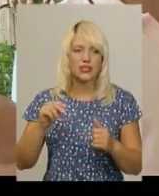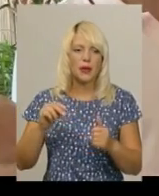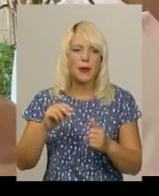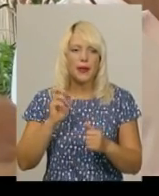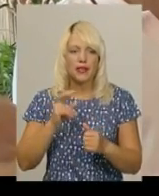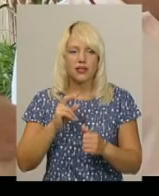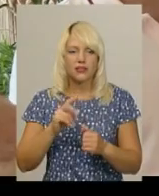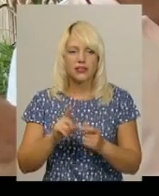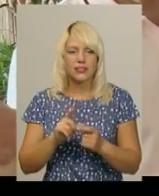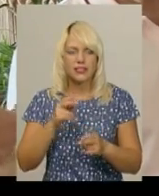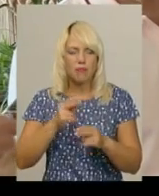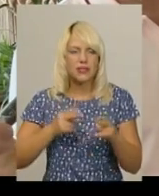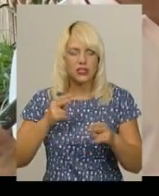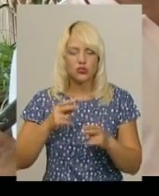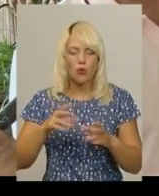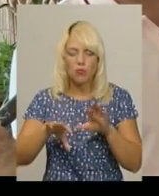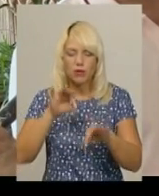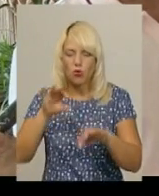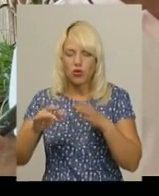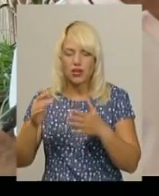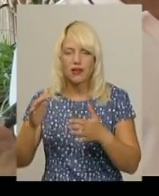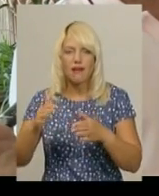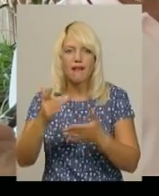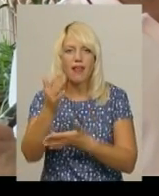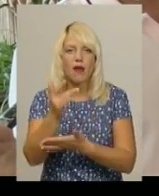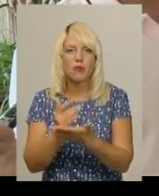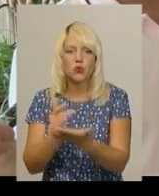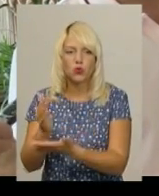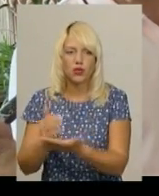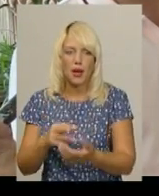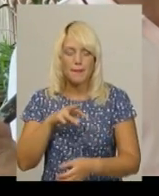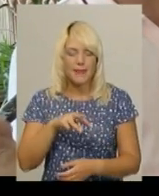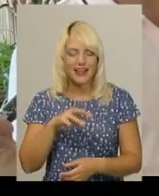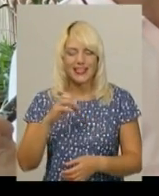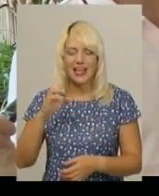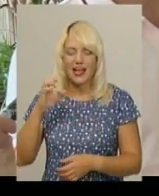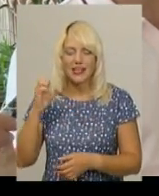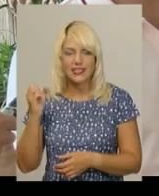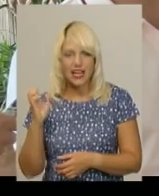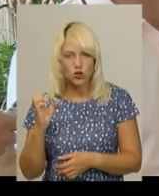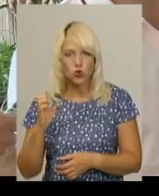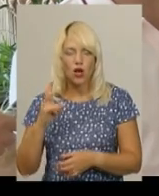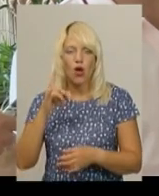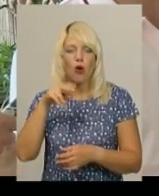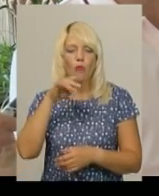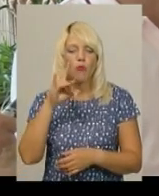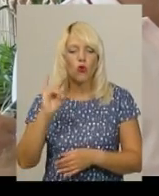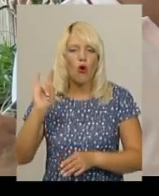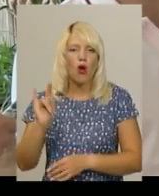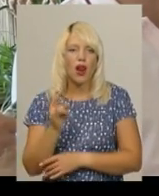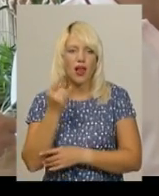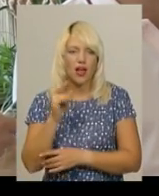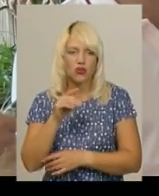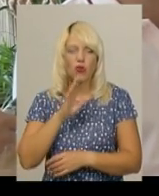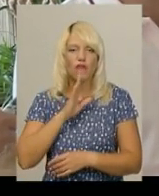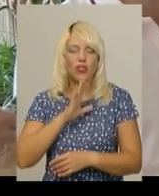репертуару. Була пісня така з репертуару Марії Стасюк про ляльку, вона вже була більш серйозніша, і